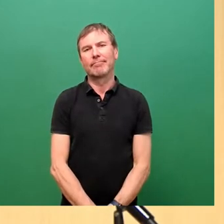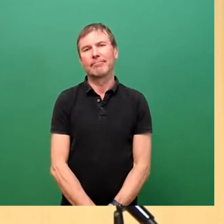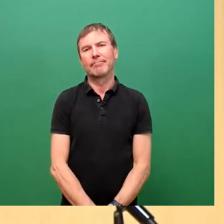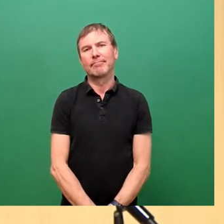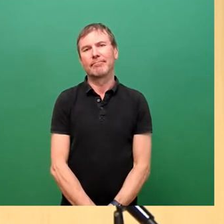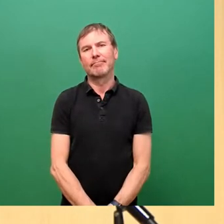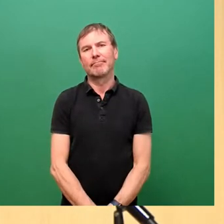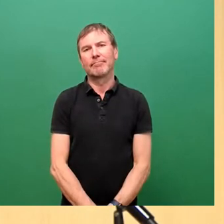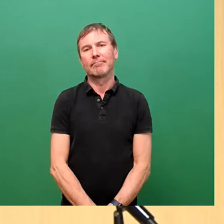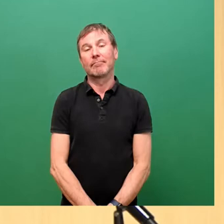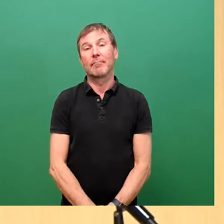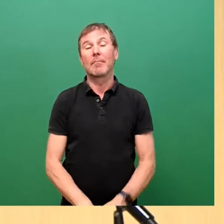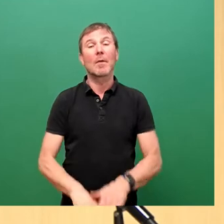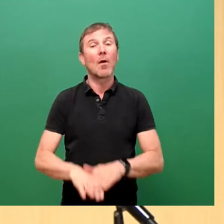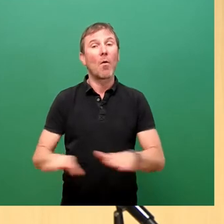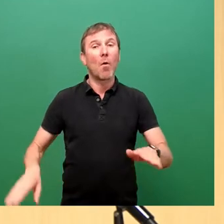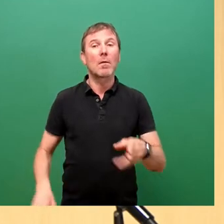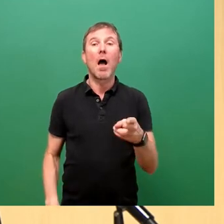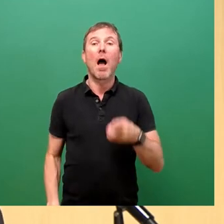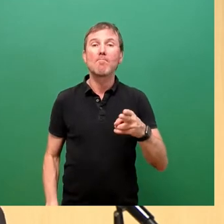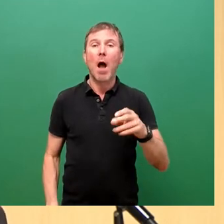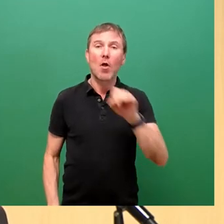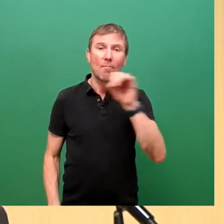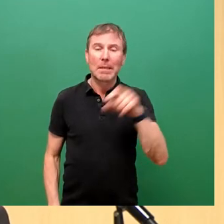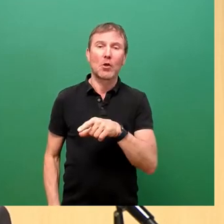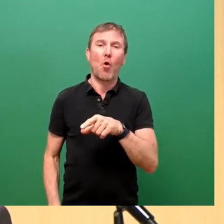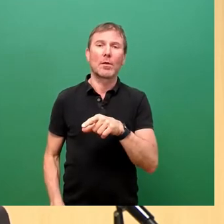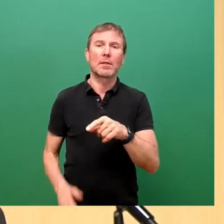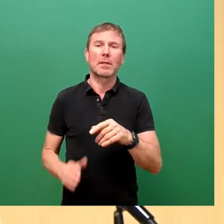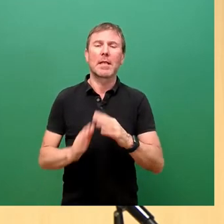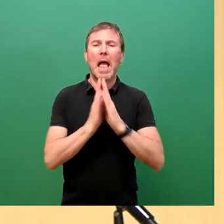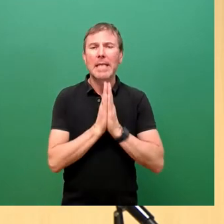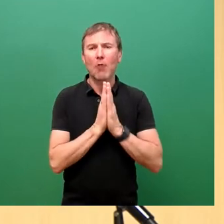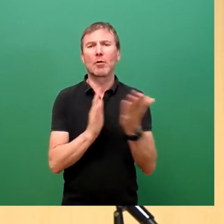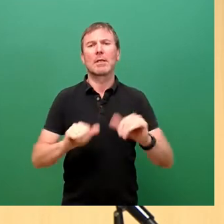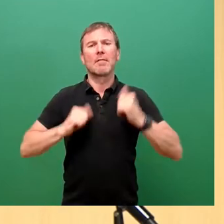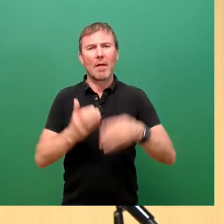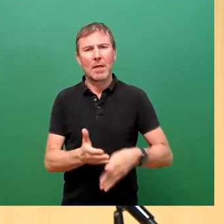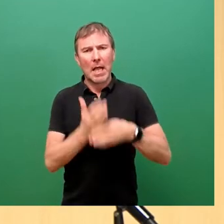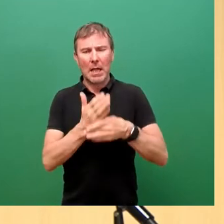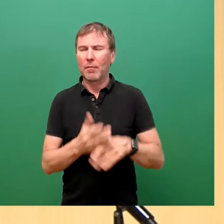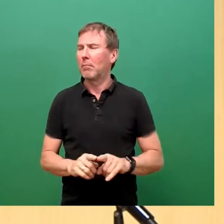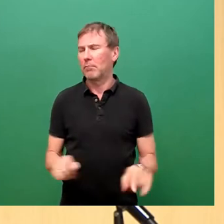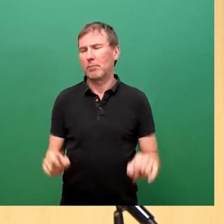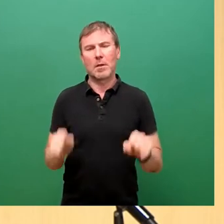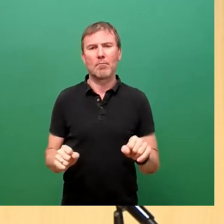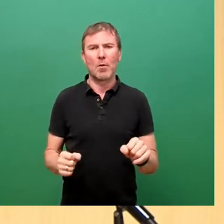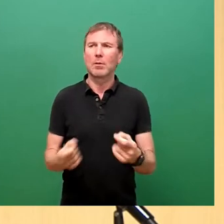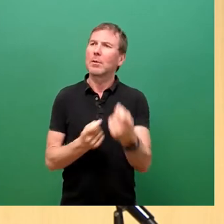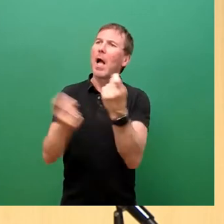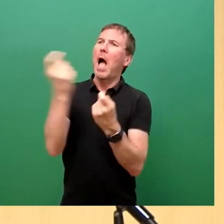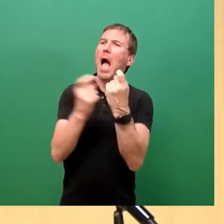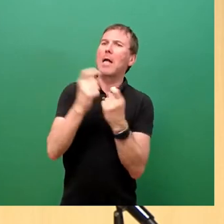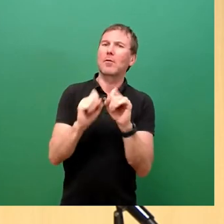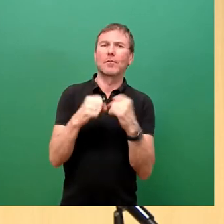Ohne die Bahnhofsmission der Diakonie und die freiwilligen Helfer wäre es nicht möglich, die Ankunftssituation an